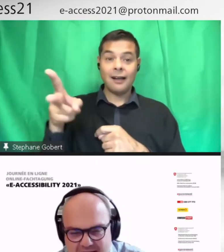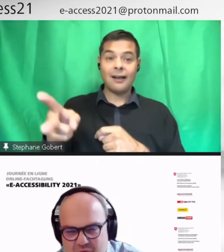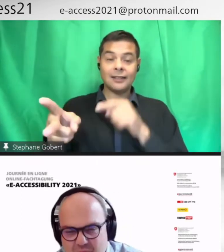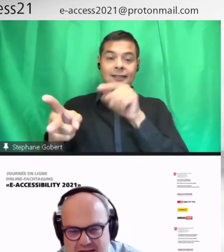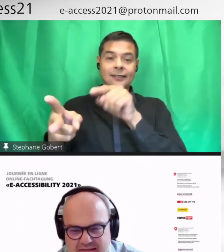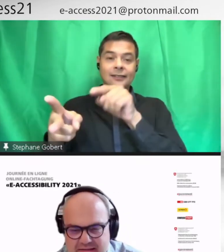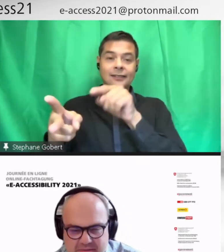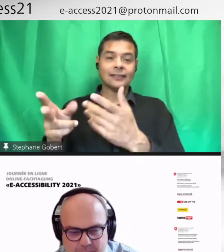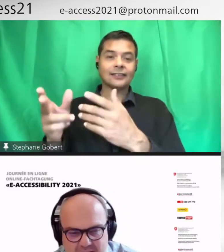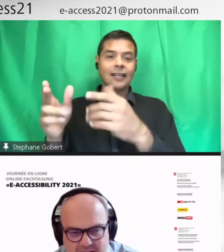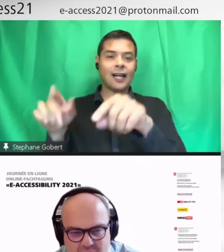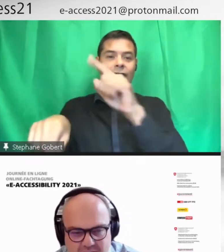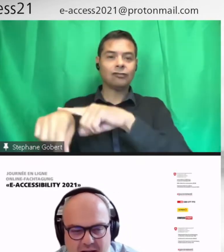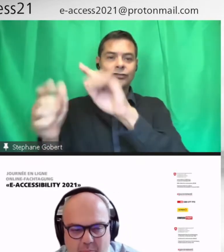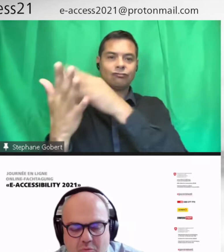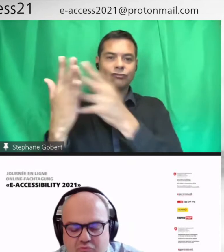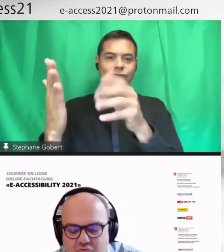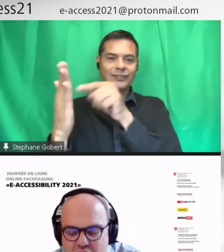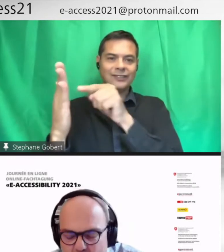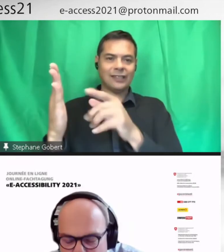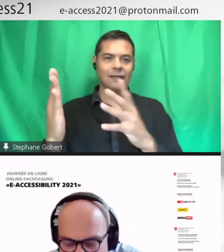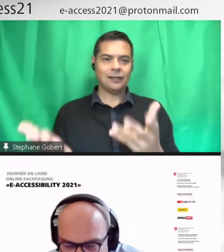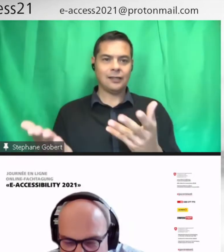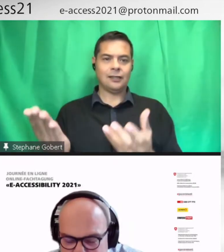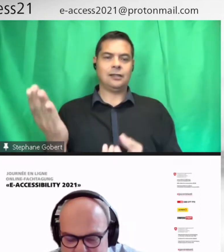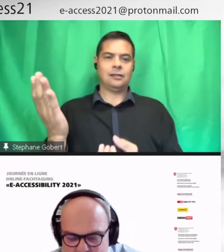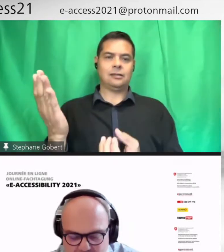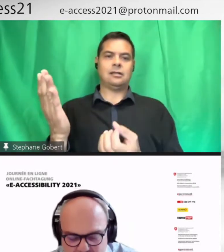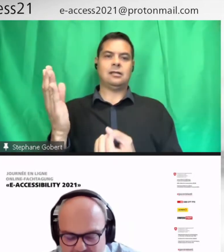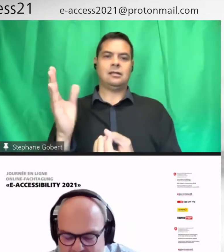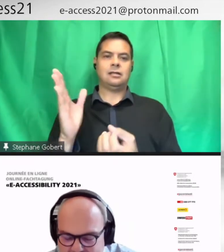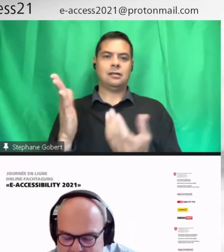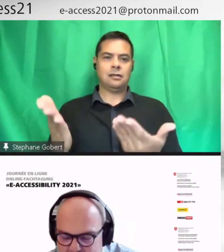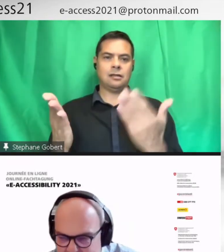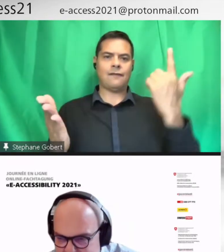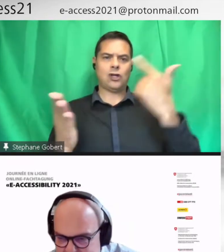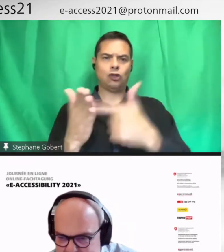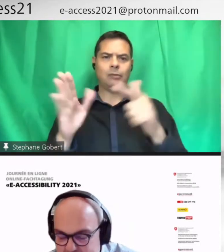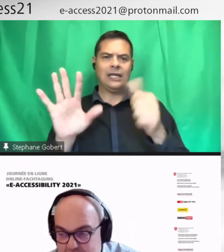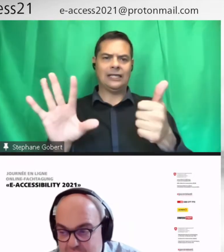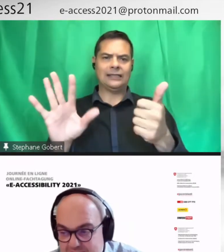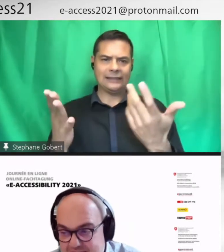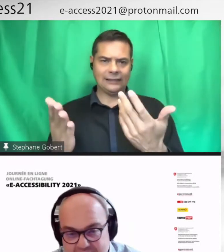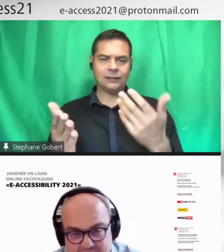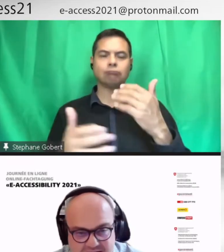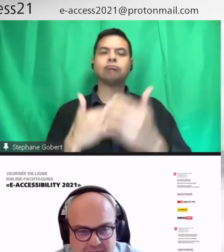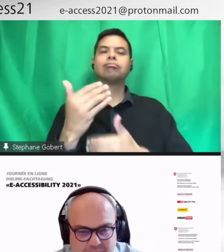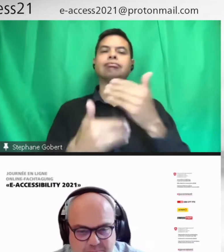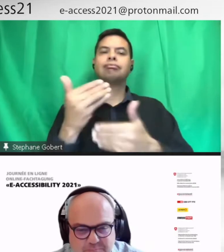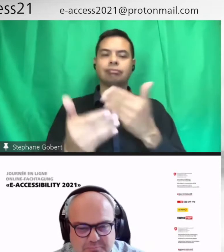en 2006. Donc, l'école est un peu plus lente, peut-être, dans le développement de nouvelles stratégies.